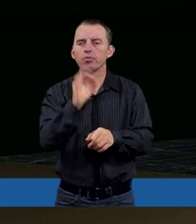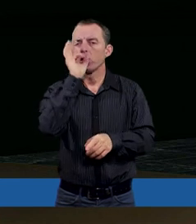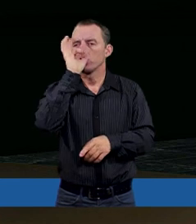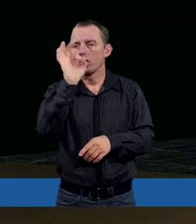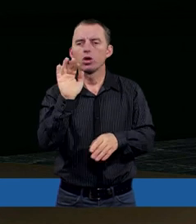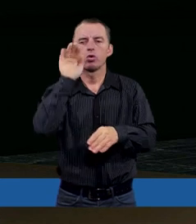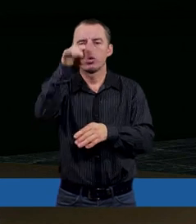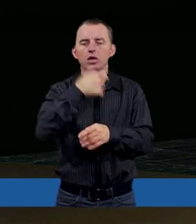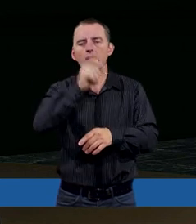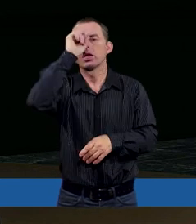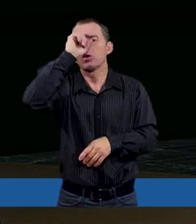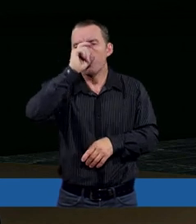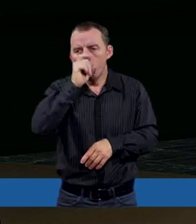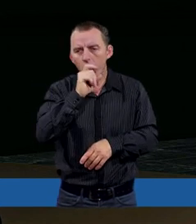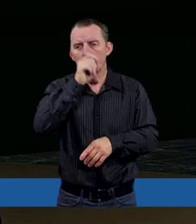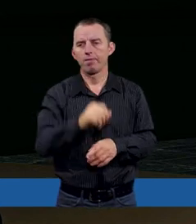góry się zakłada, że jest zły.